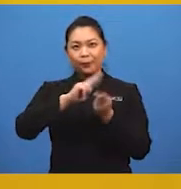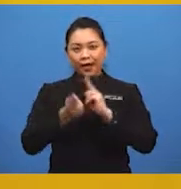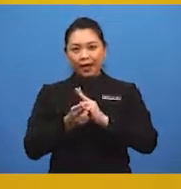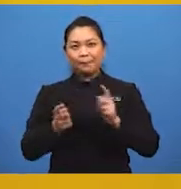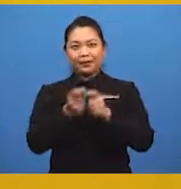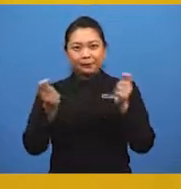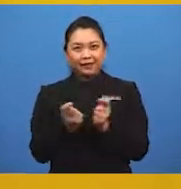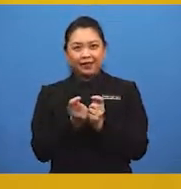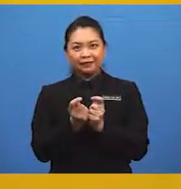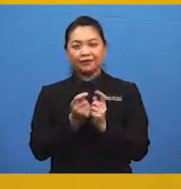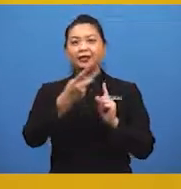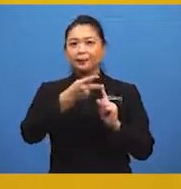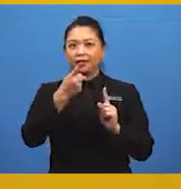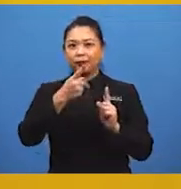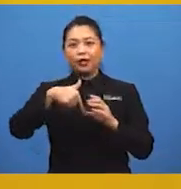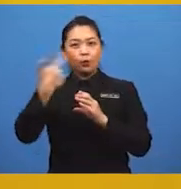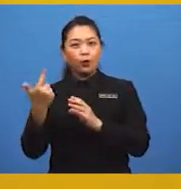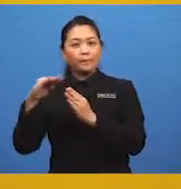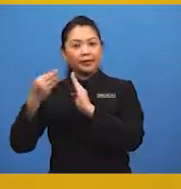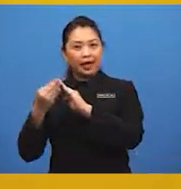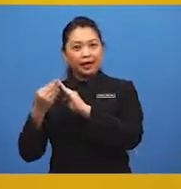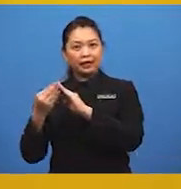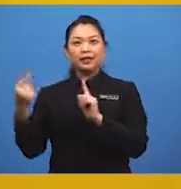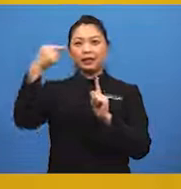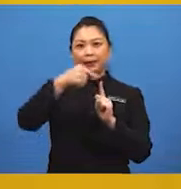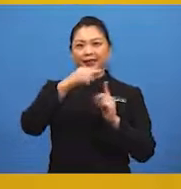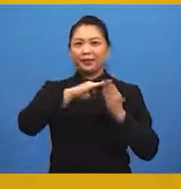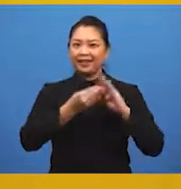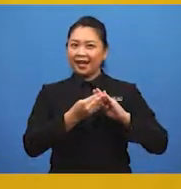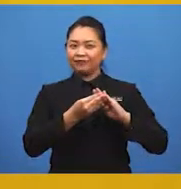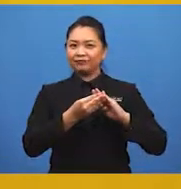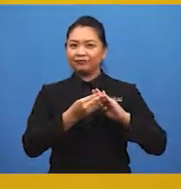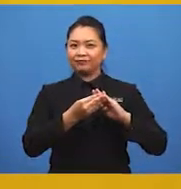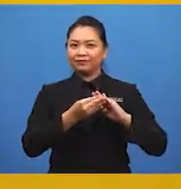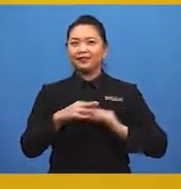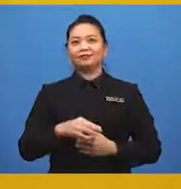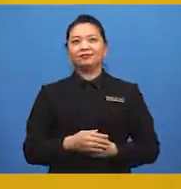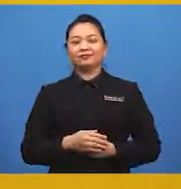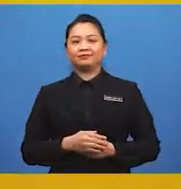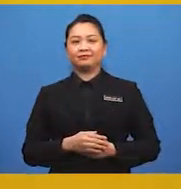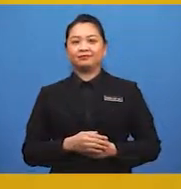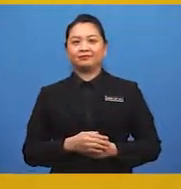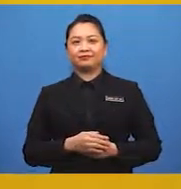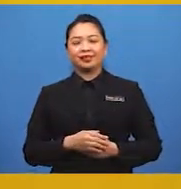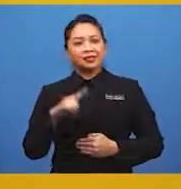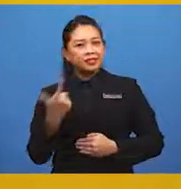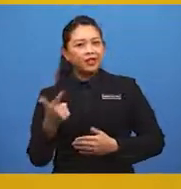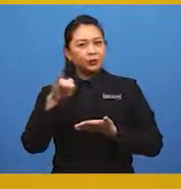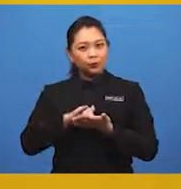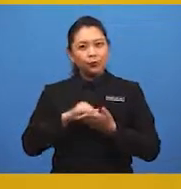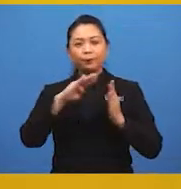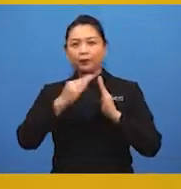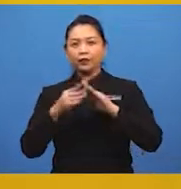pertempatan daripada luar bandar kepada bandar. Selain itu,